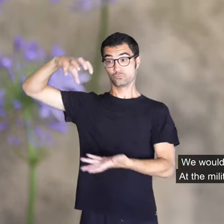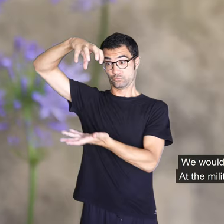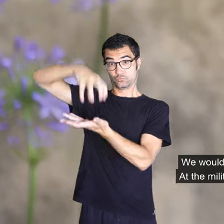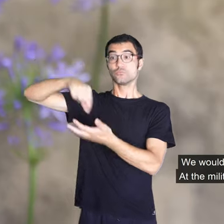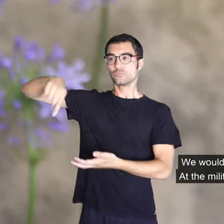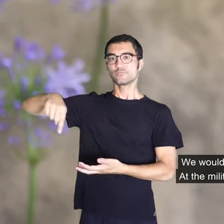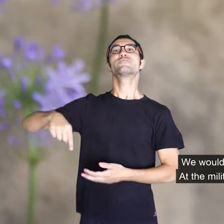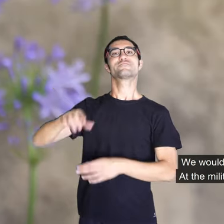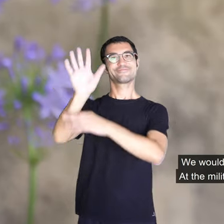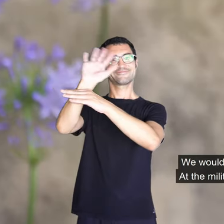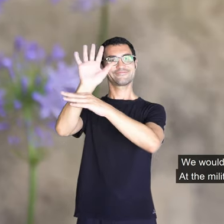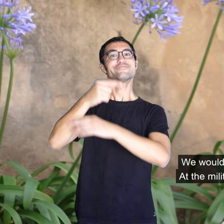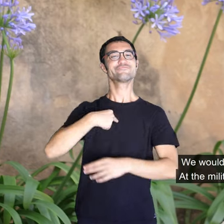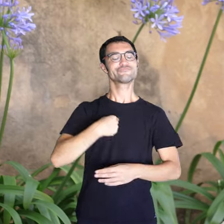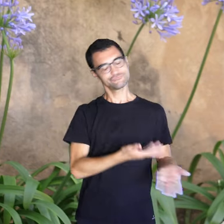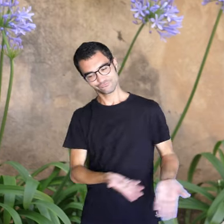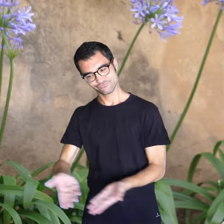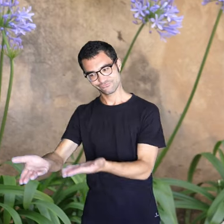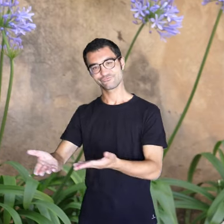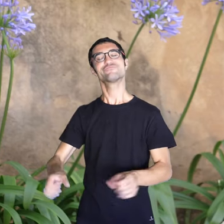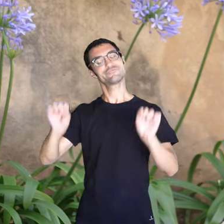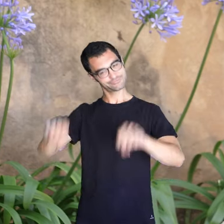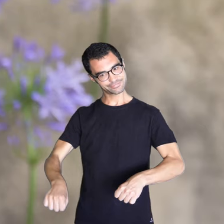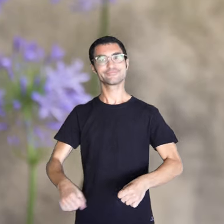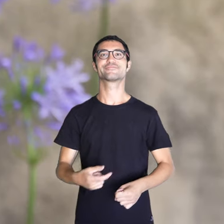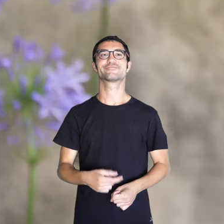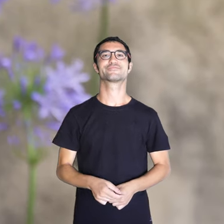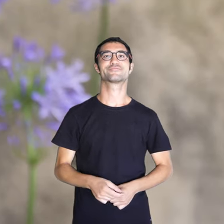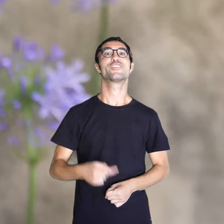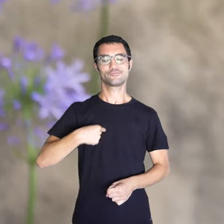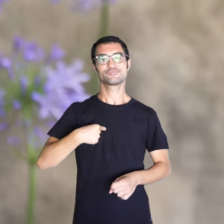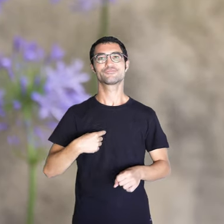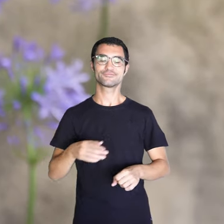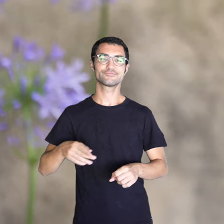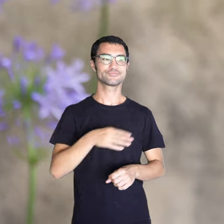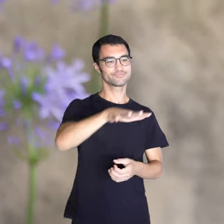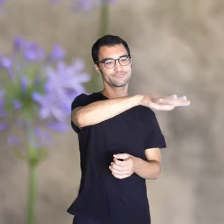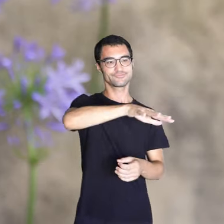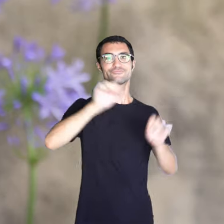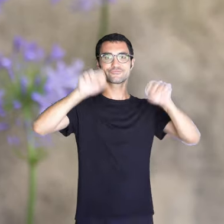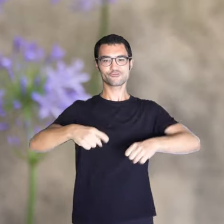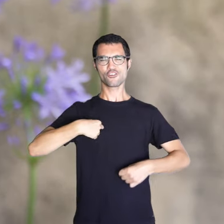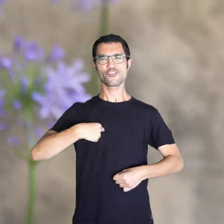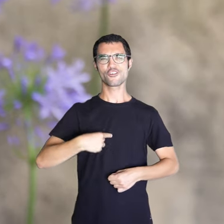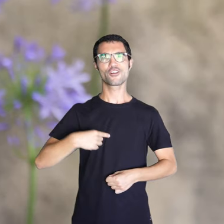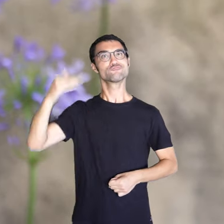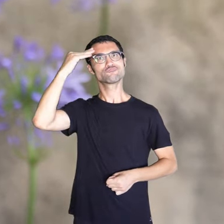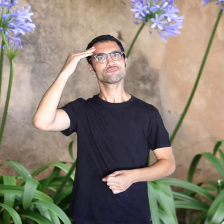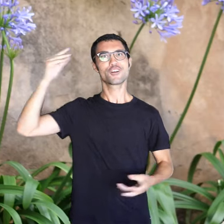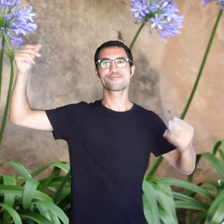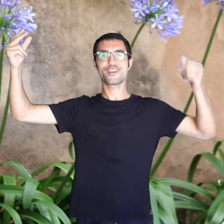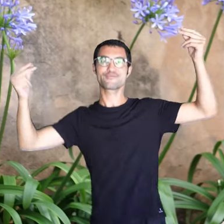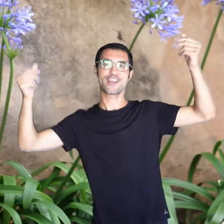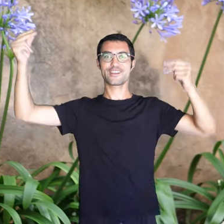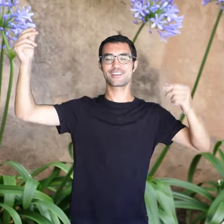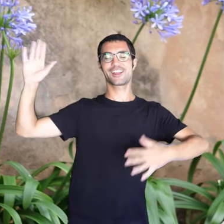passar. També hi anàvem. I anava al poble, si podia. Ballar en sabia molt, jo. Ballar de ferrat.